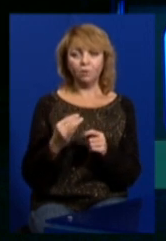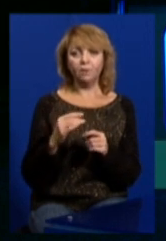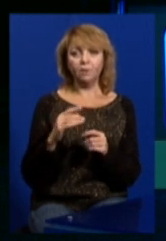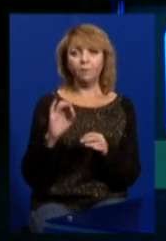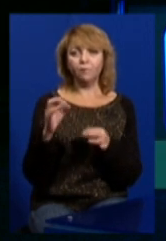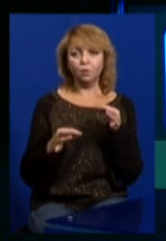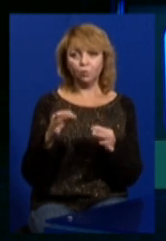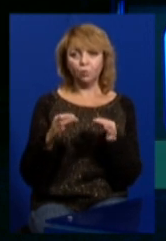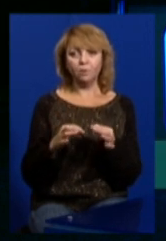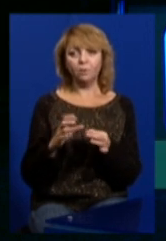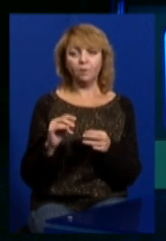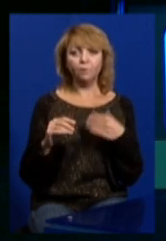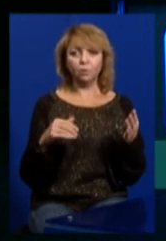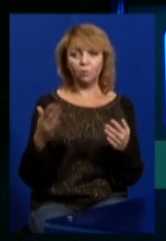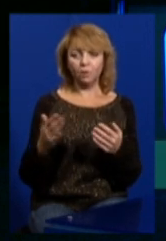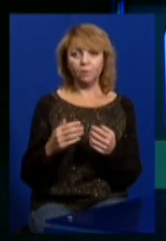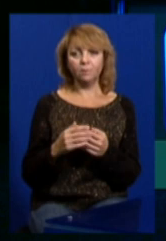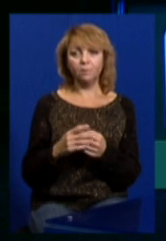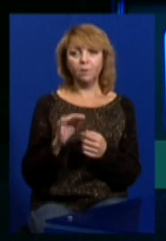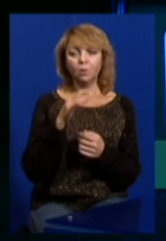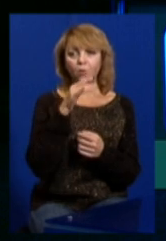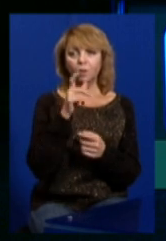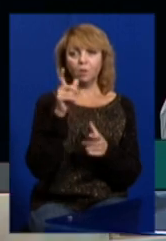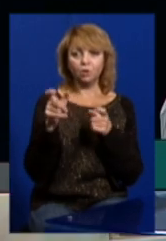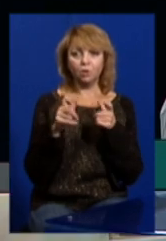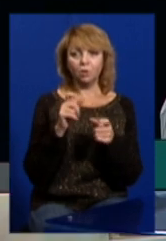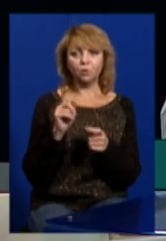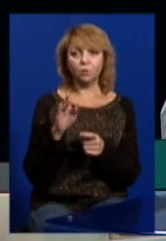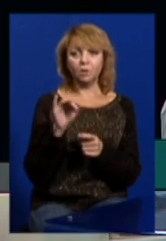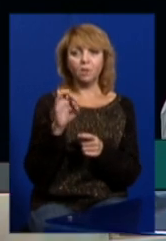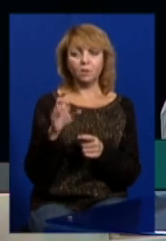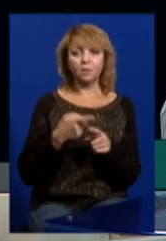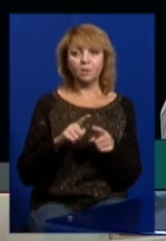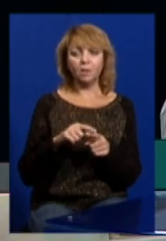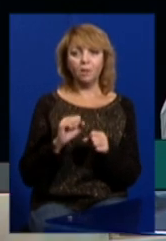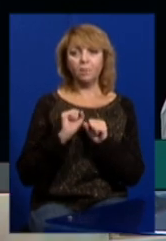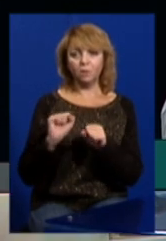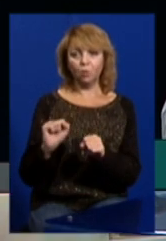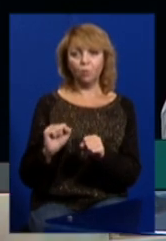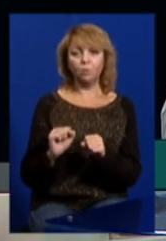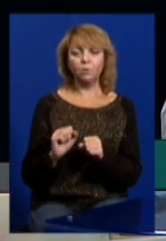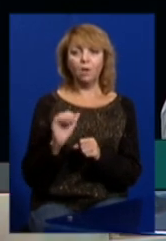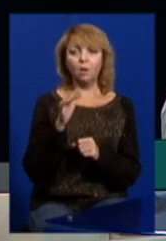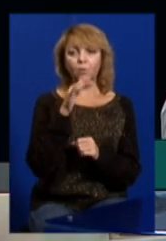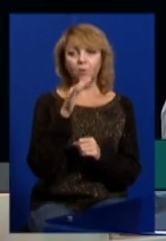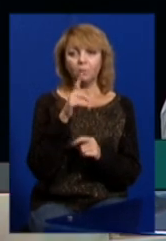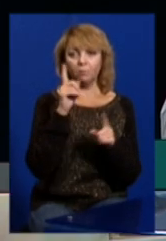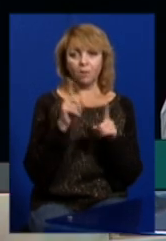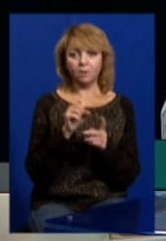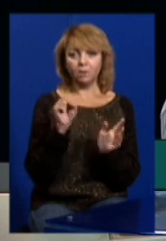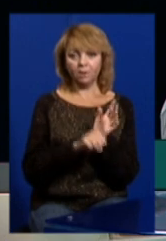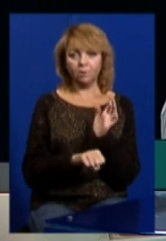суддів, і в сторін, коли кричали, що Дереглазова – це патріот, а коли брат